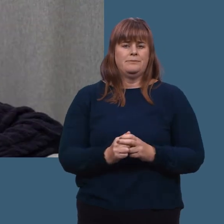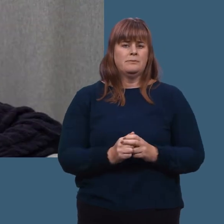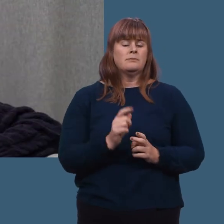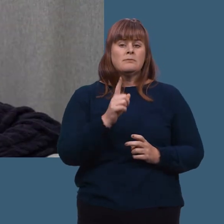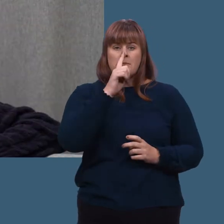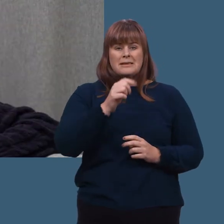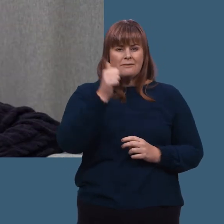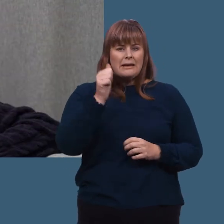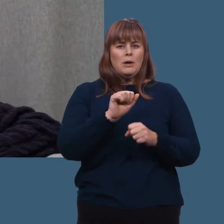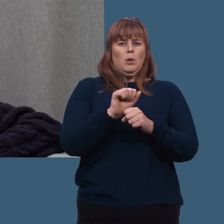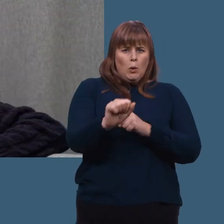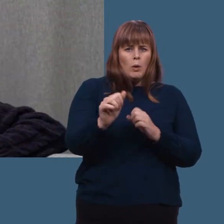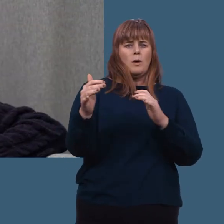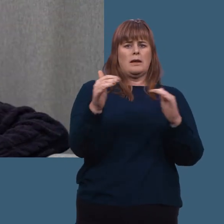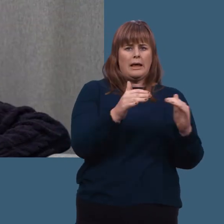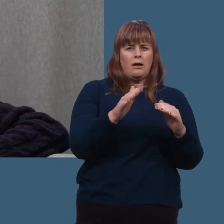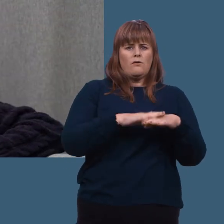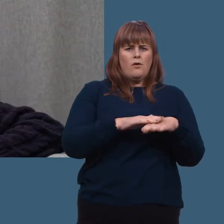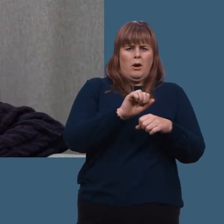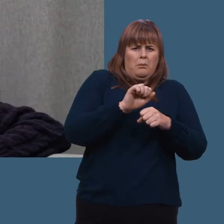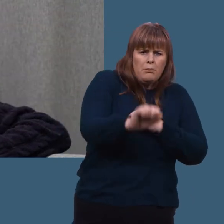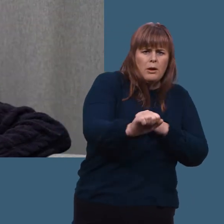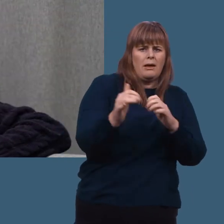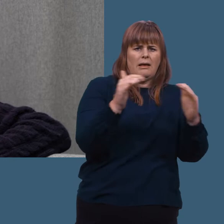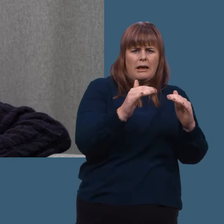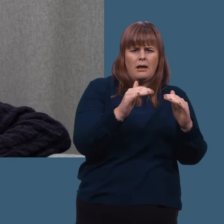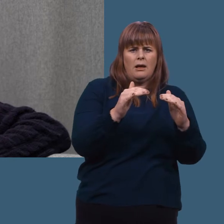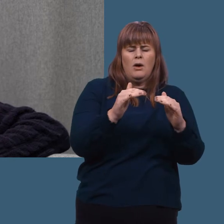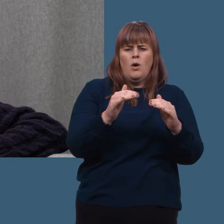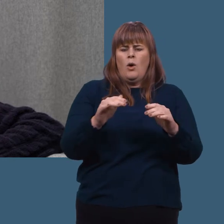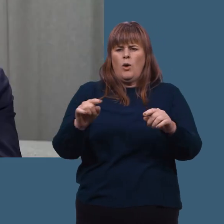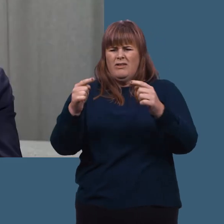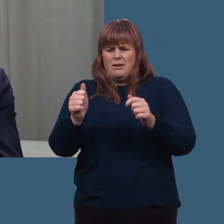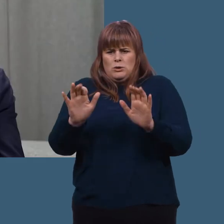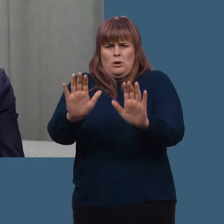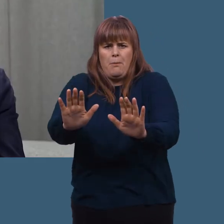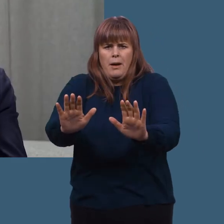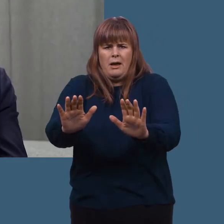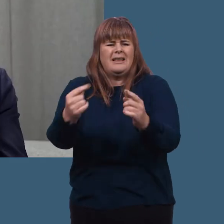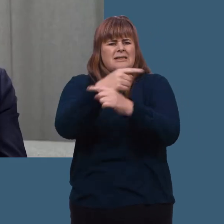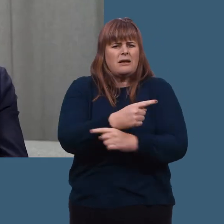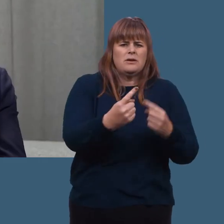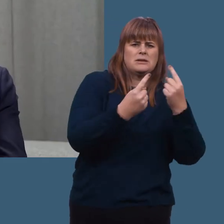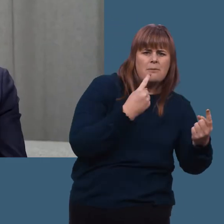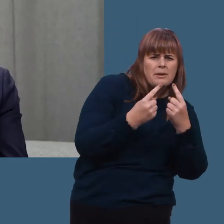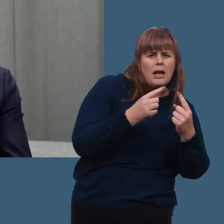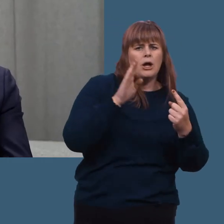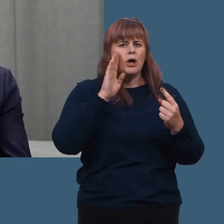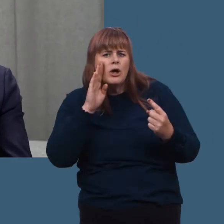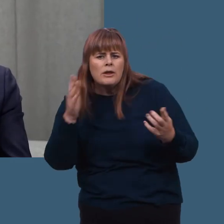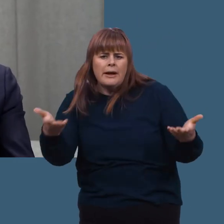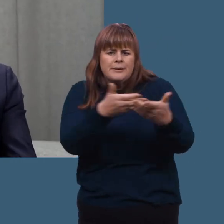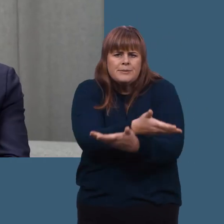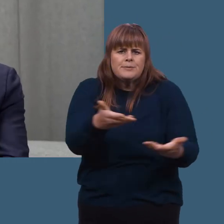er jo å unngå krig, altså forebygge det, og at konflikter blir stoppet i tide. At du får til samtaler, og at folk blir hørt, og at